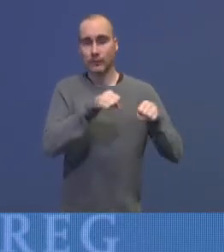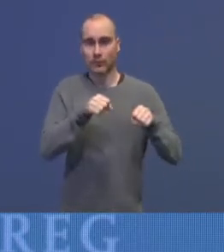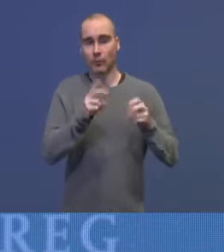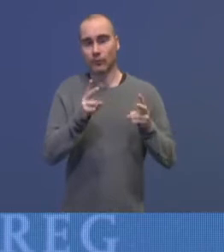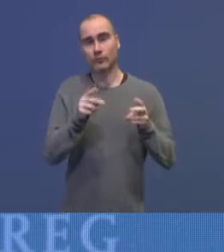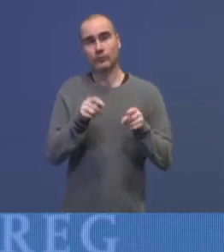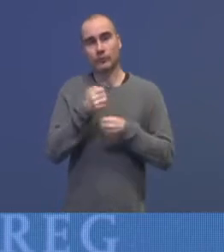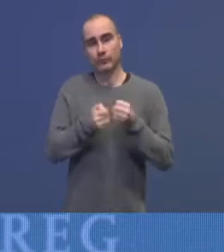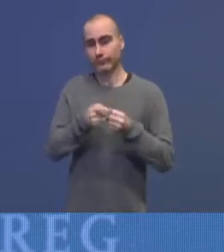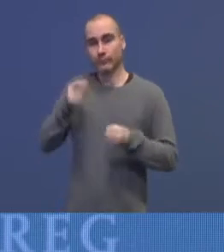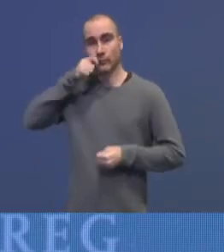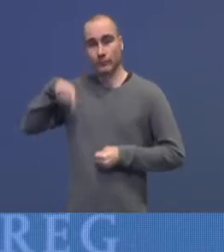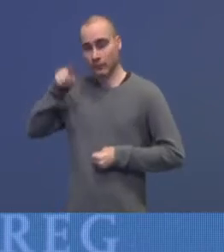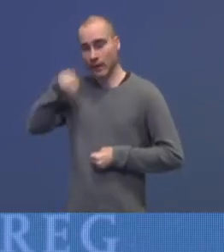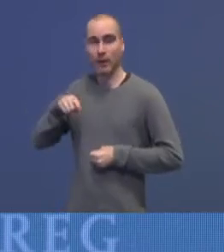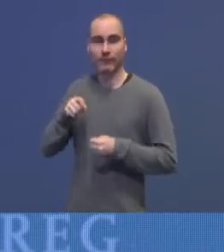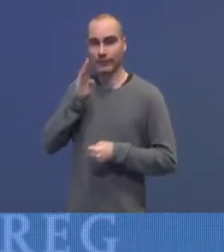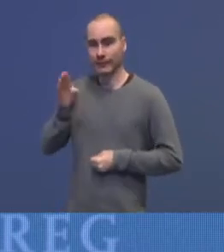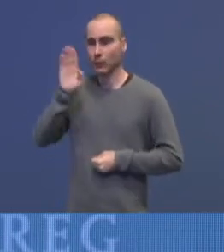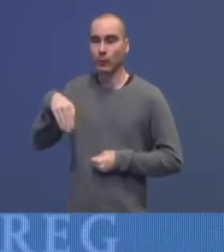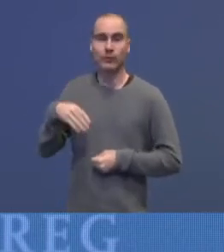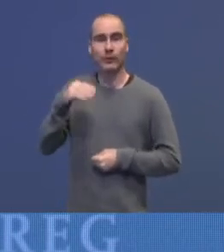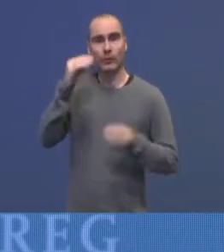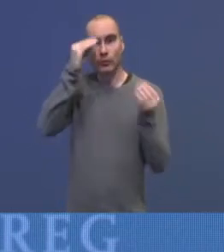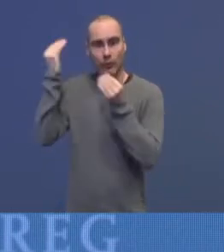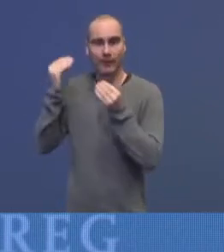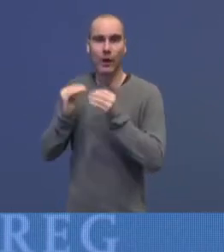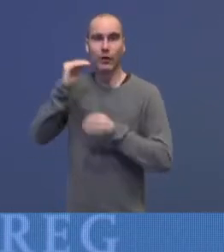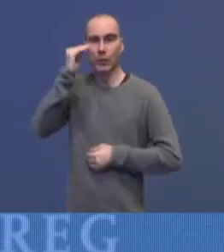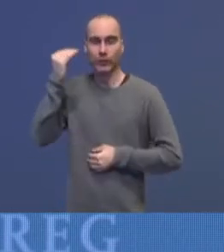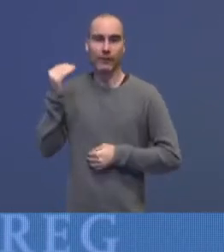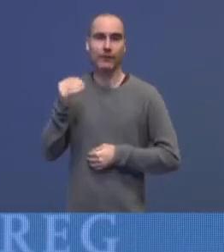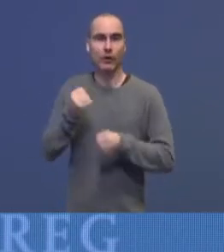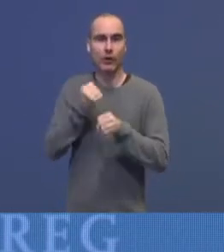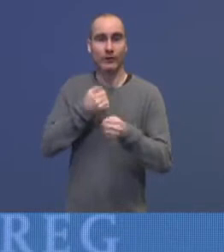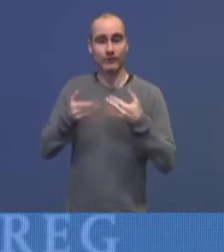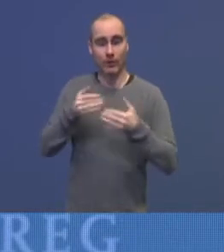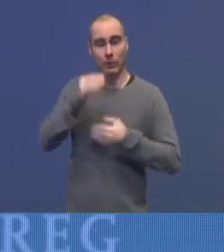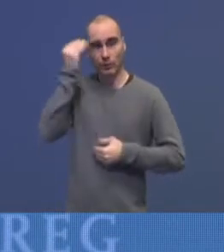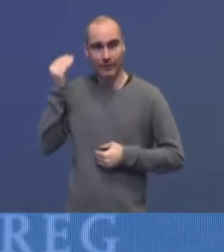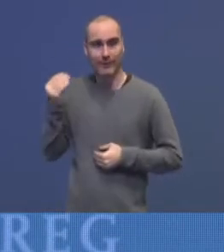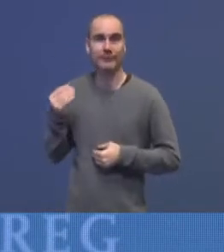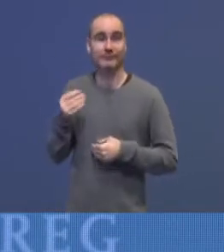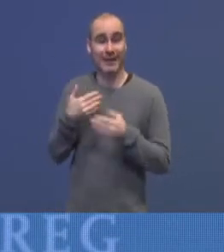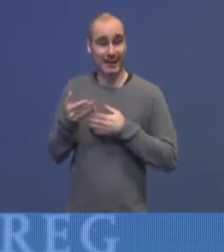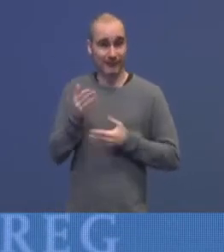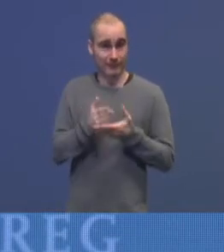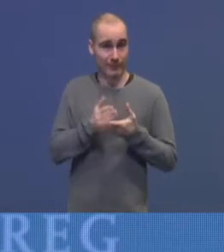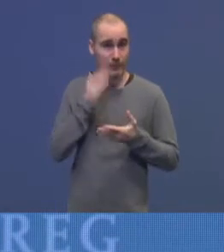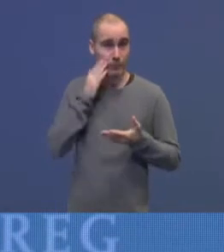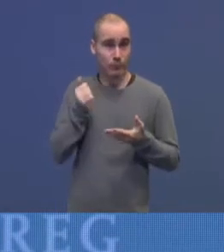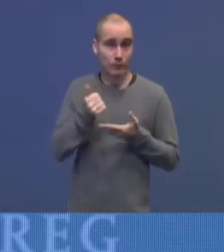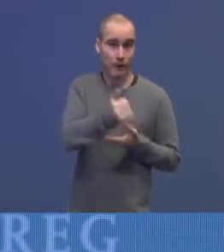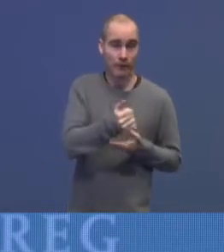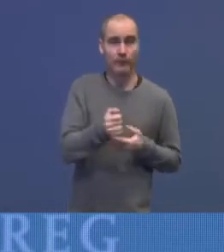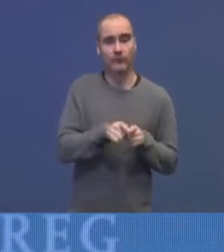raskt inn i høyere utdanning og høyere yrkesfaglig utdanning. Og etter at flyktningene er bosatt i en kommune, så er det viktig at både